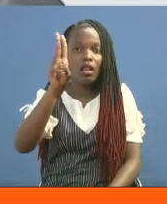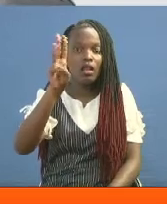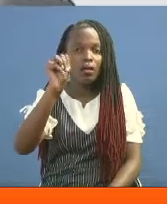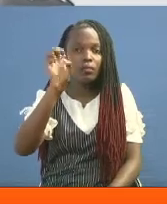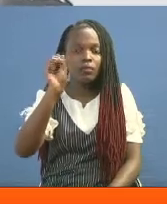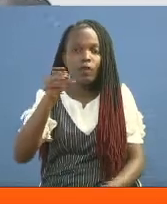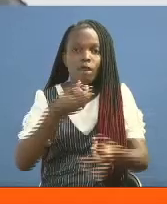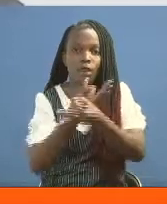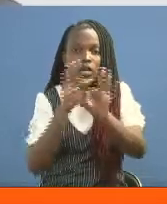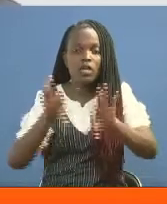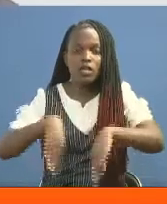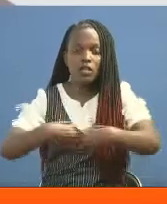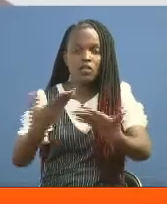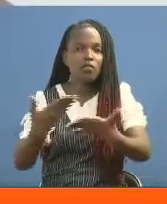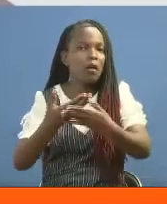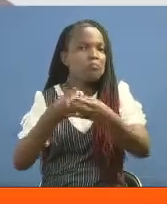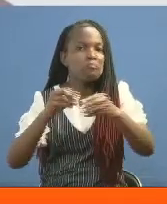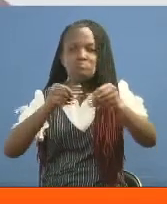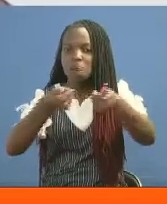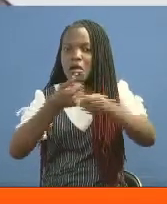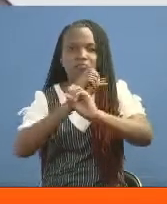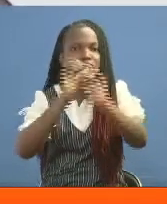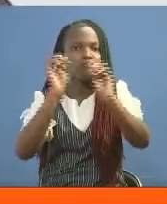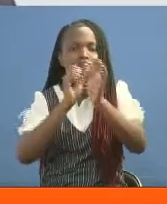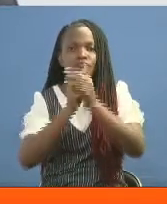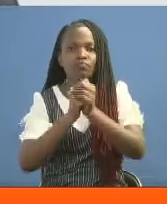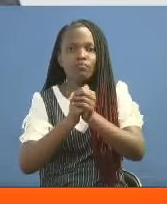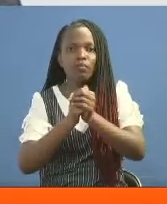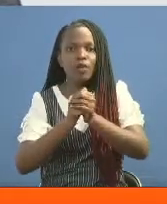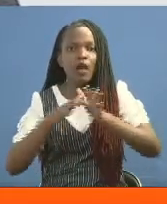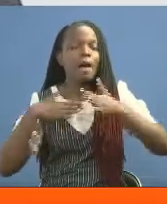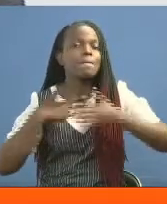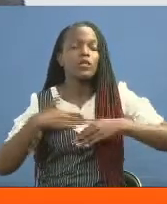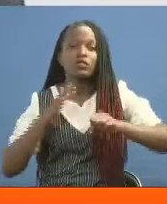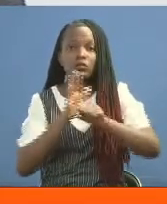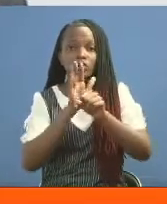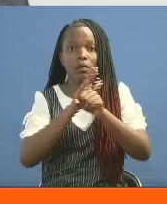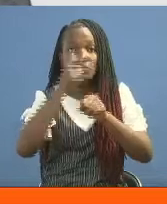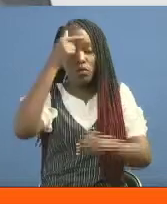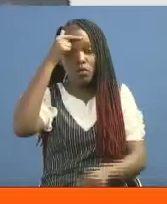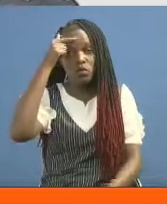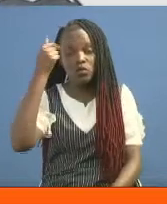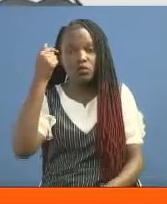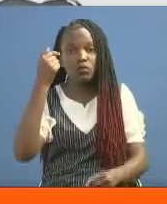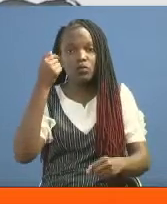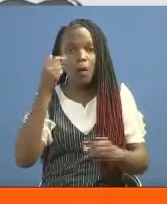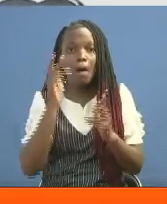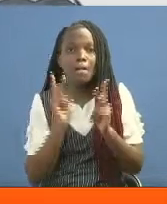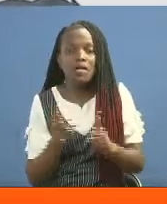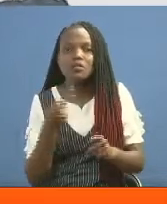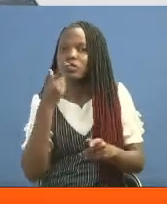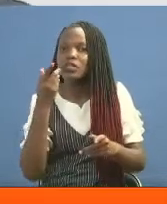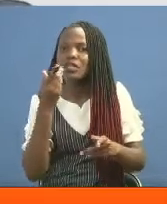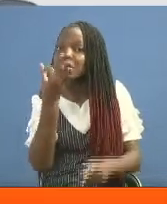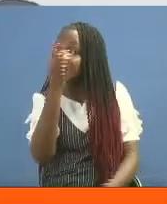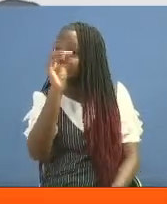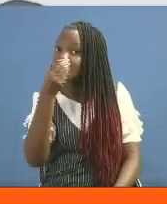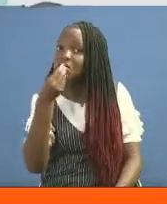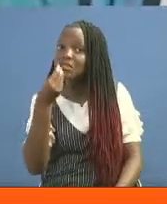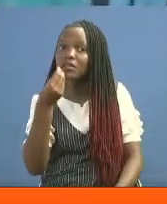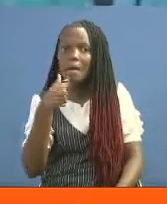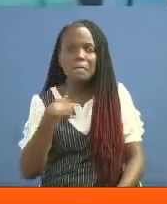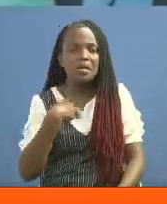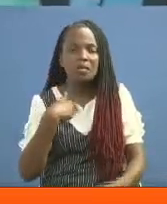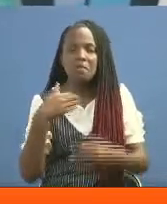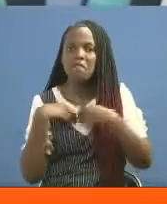free, they don't buy. So they really appreciate because we find someone saying, I didn't have the 30 shillings to buy